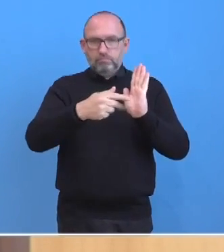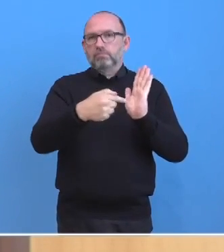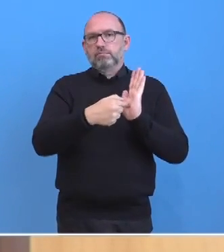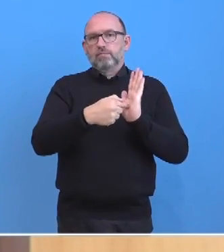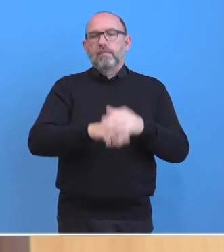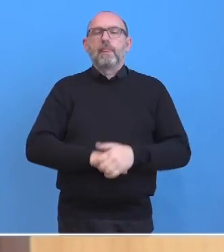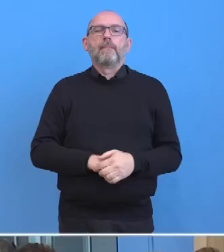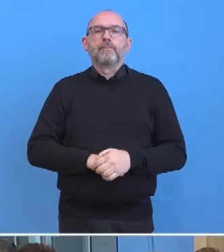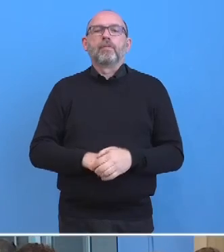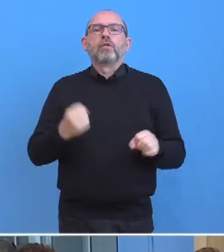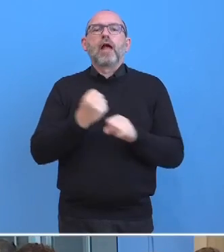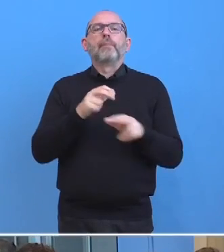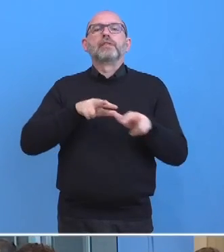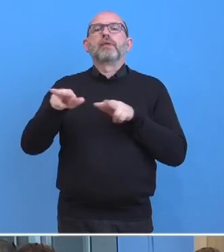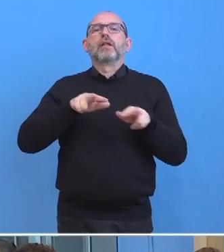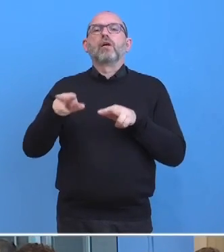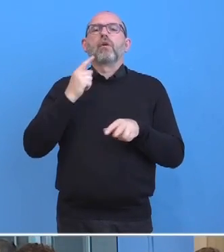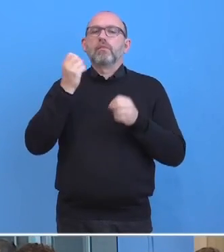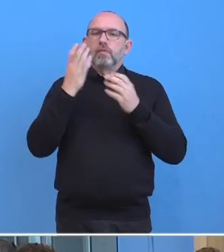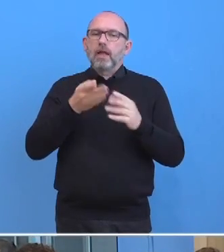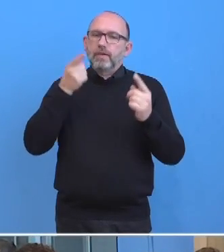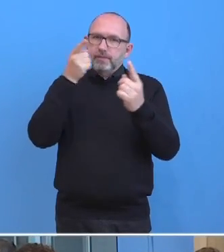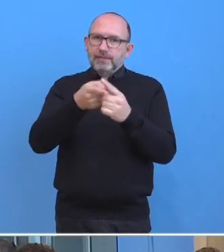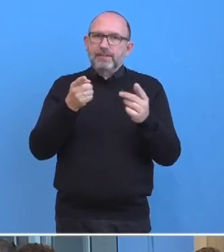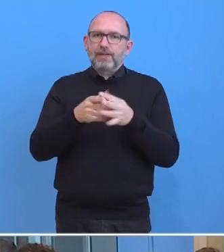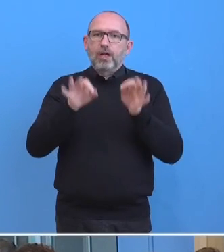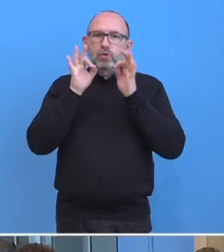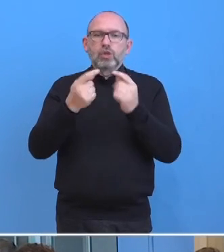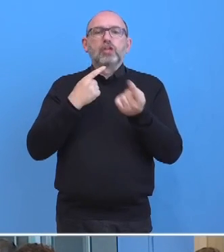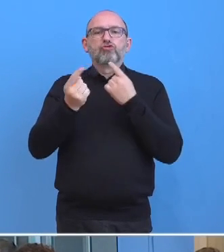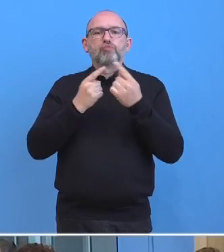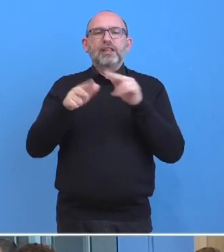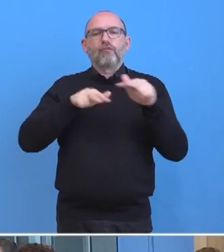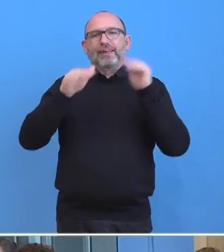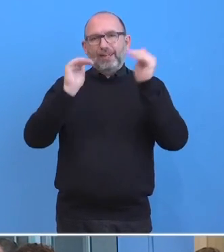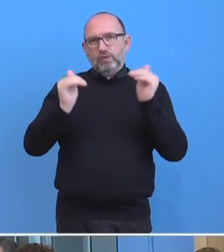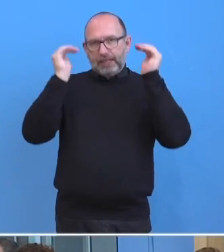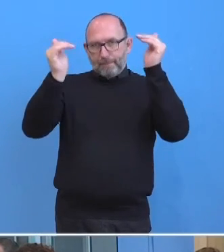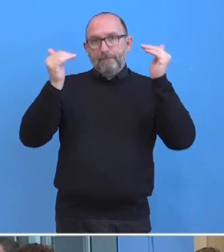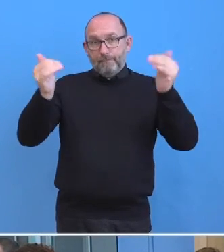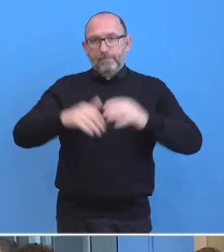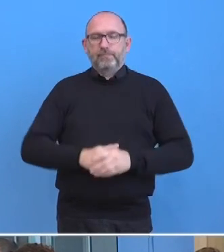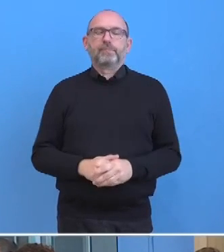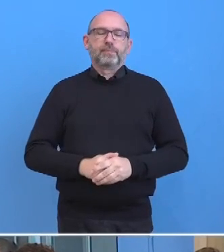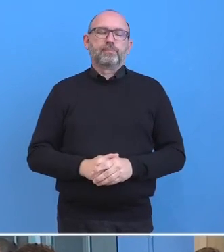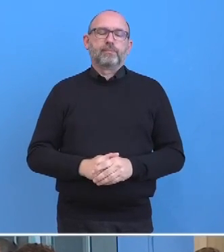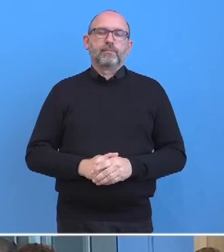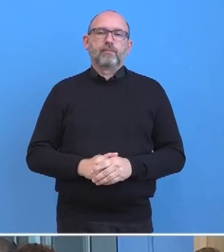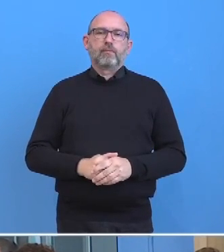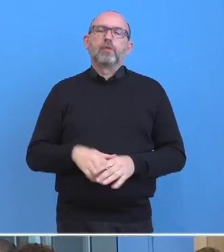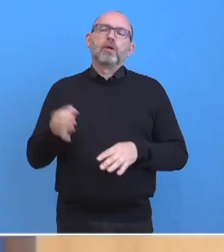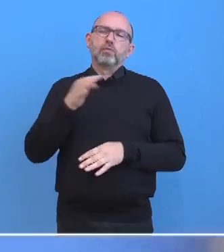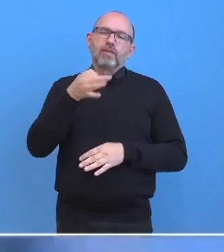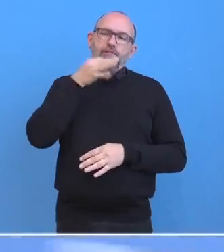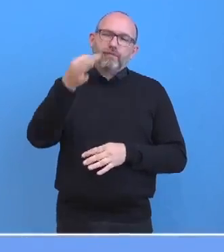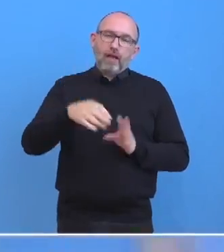Bundesarbeitsministerium setzt deshalb auf konstruktive Gespräche auf Regierungsebene. Nachfrage? Sehen Sie eine